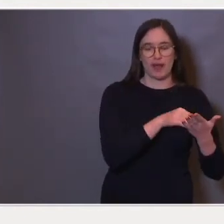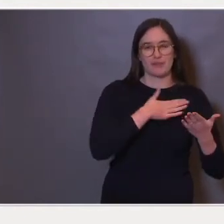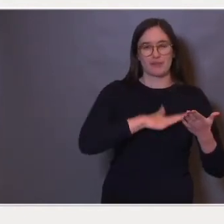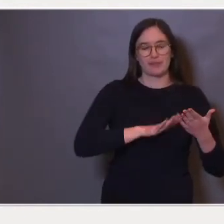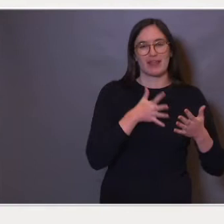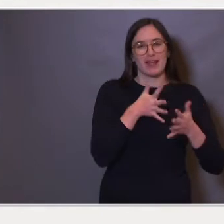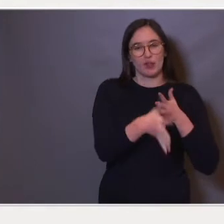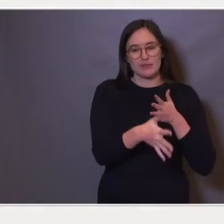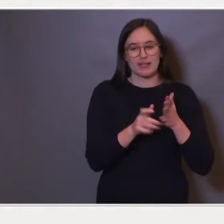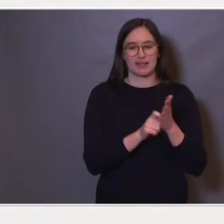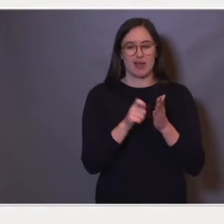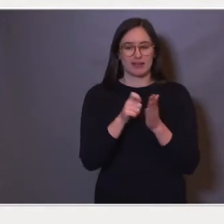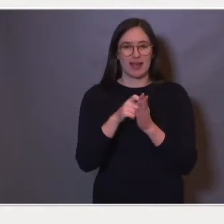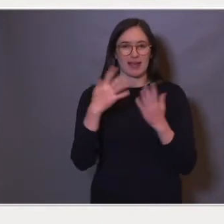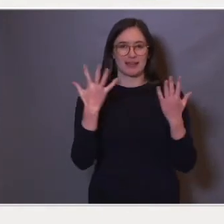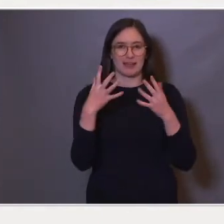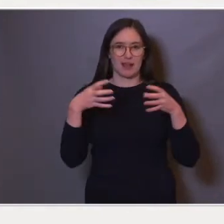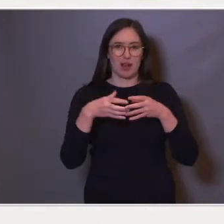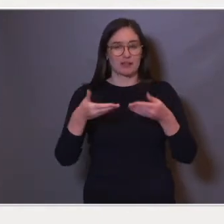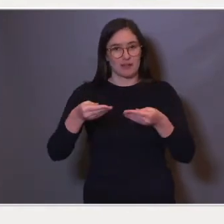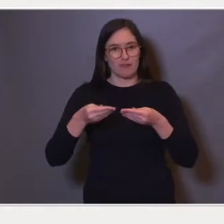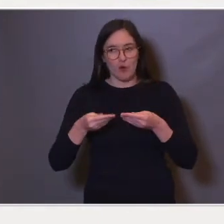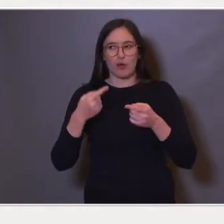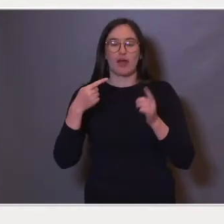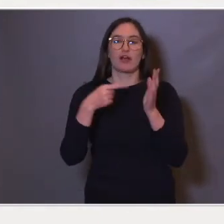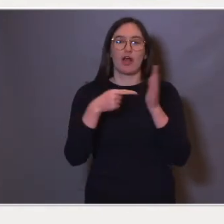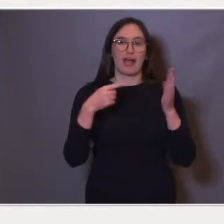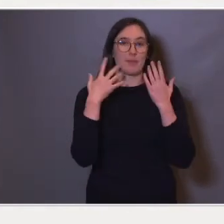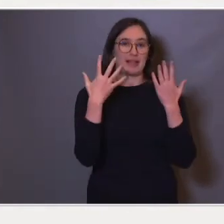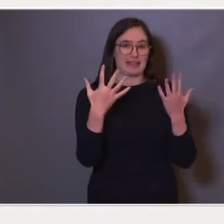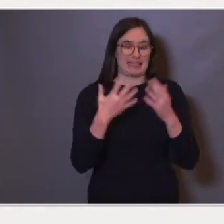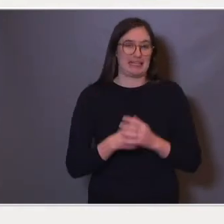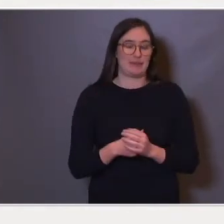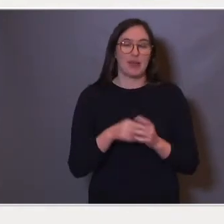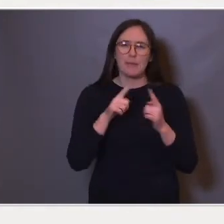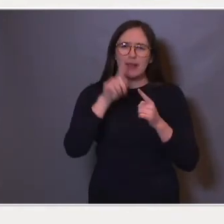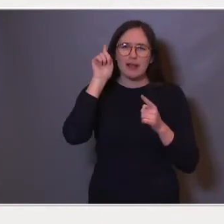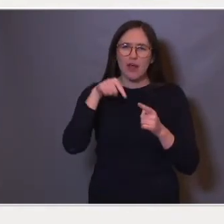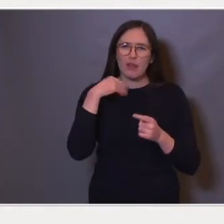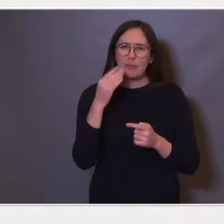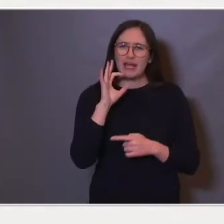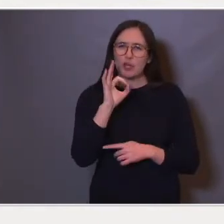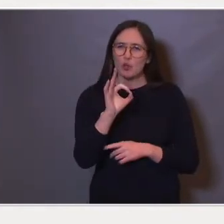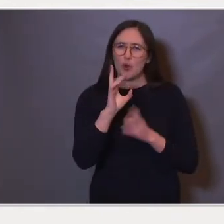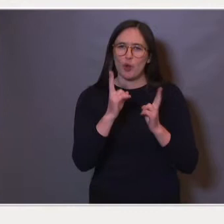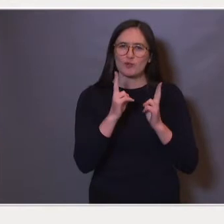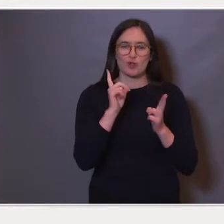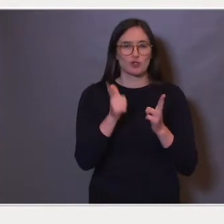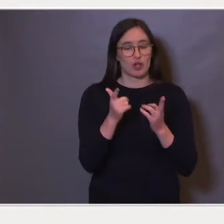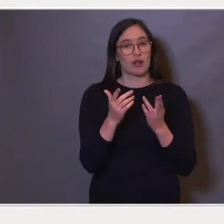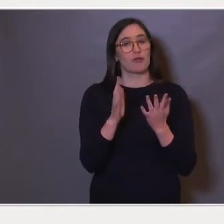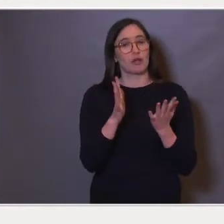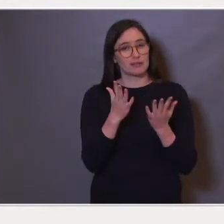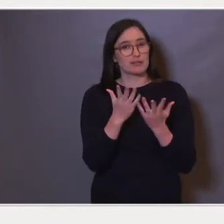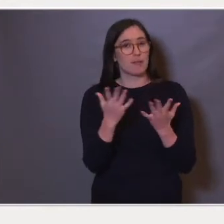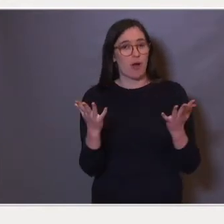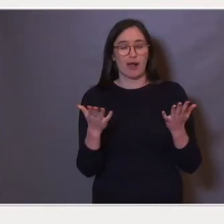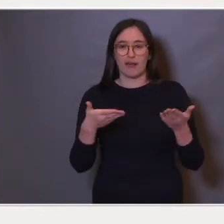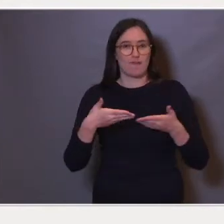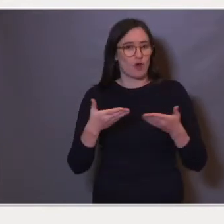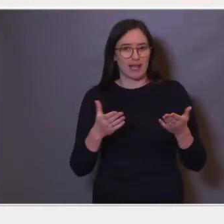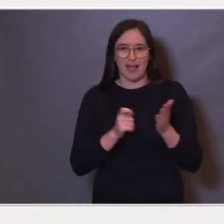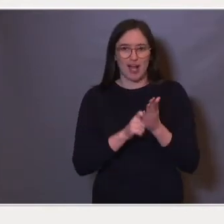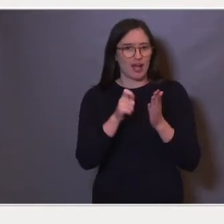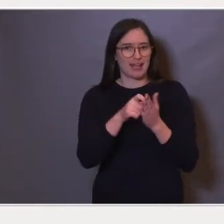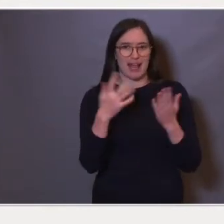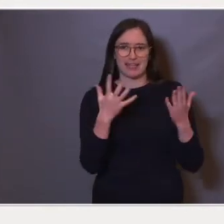man får i 10. klasse, ganget med 10. Men det kan bli null, for det er ganske mange som ikke får karakterer